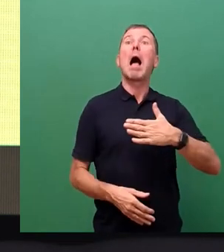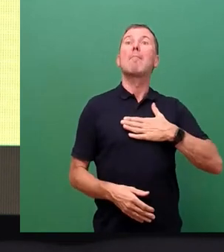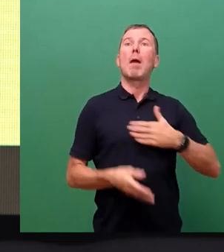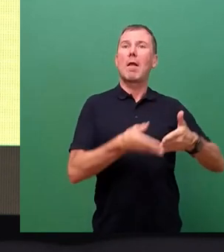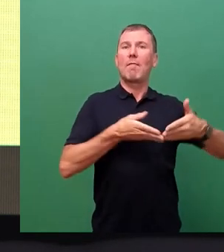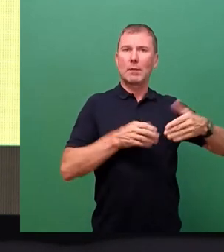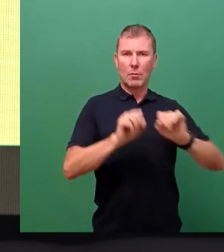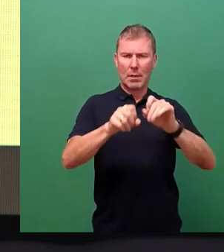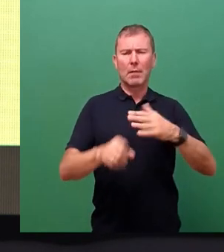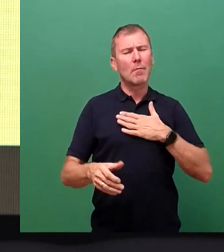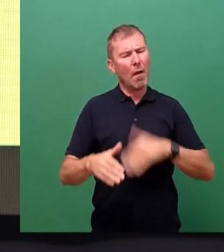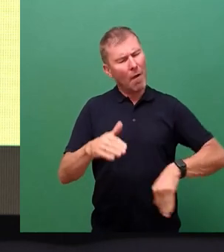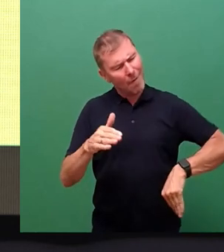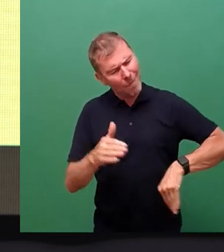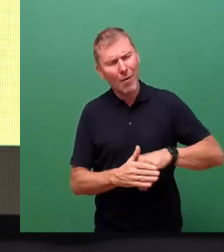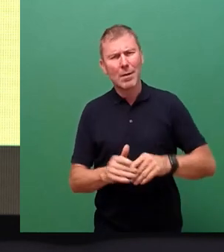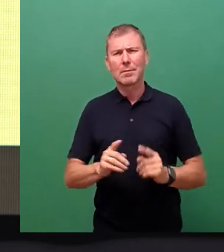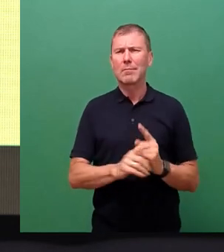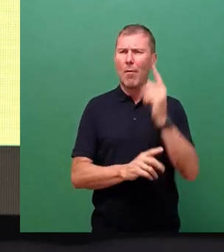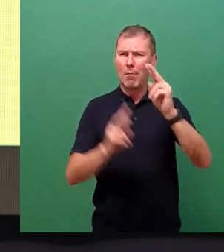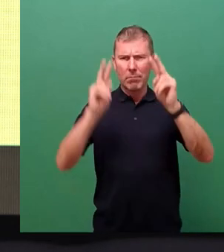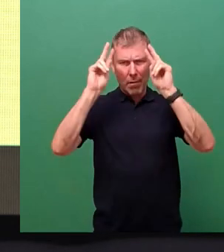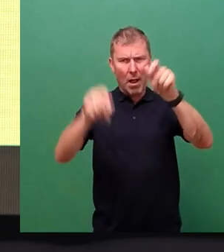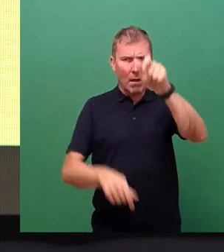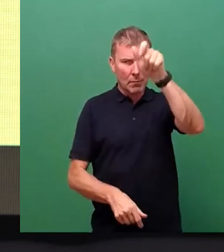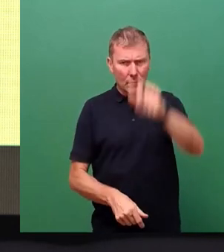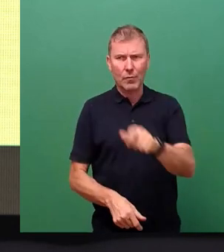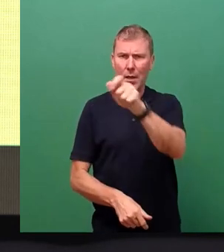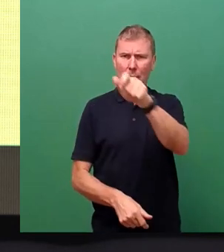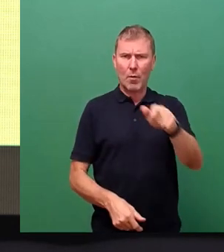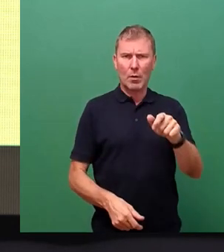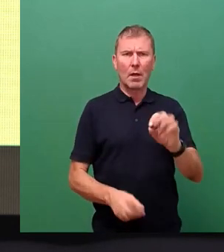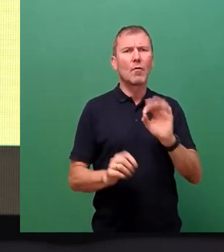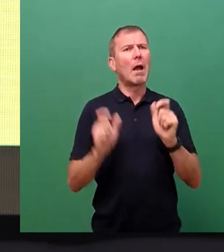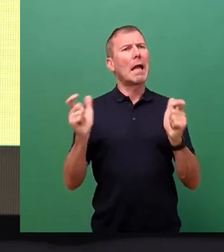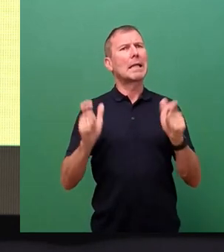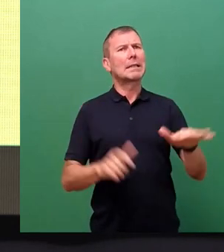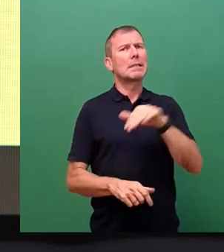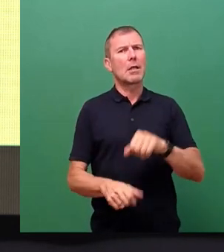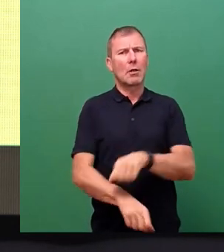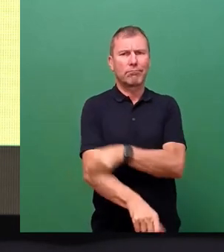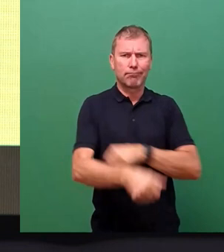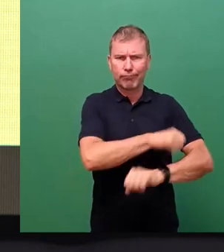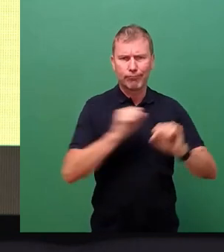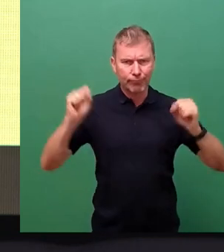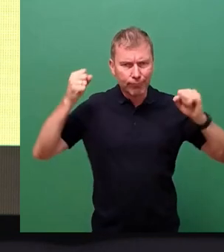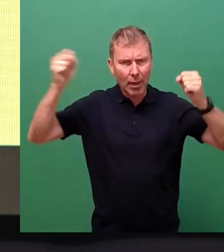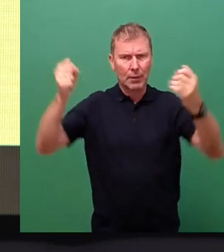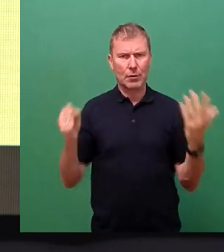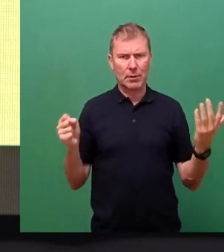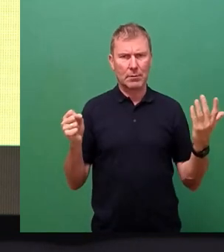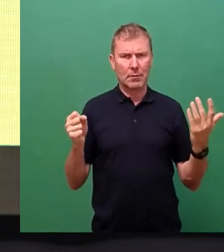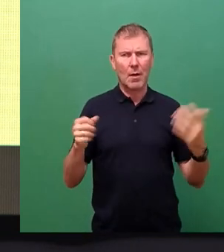vollste Hochachtung vor allem Bürgerinnen und Bürgern haben, die sich für die Gesellschaft engagieren, dieses Engagement voll und ganz